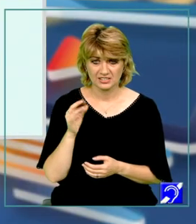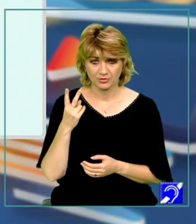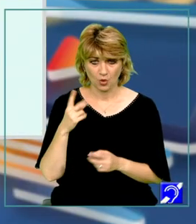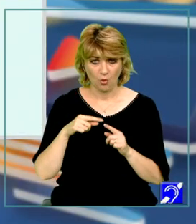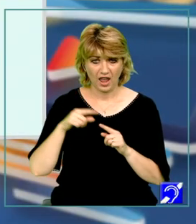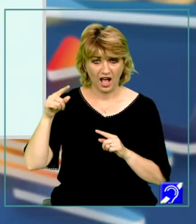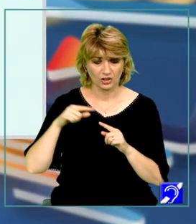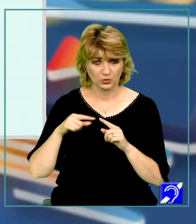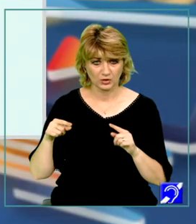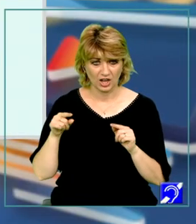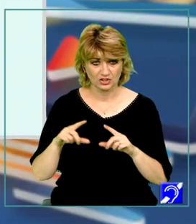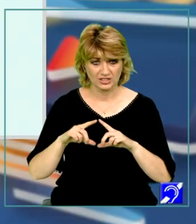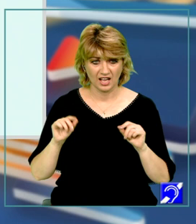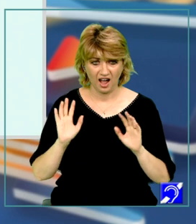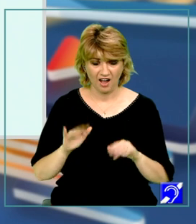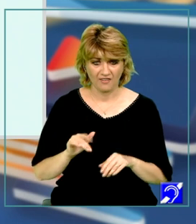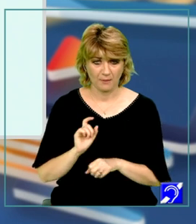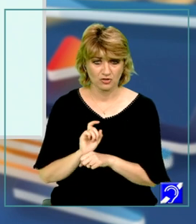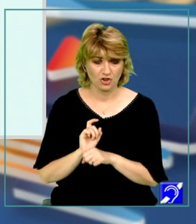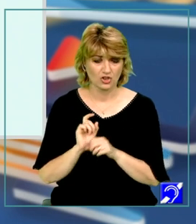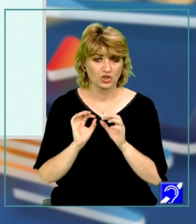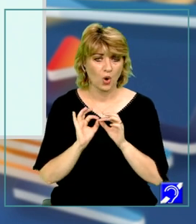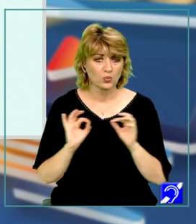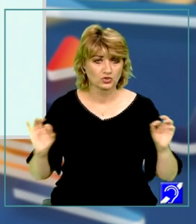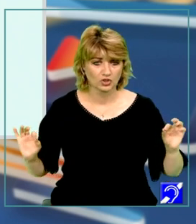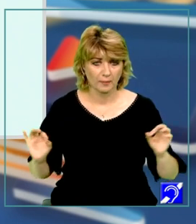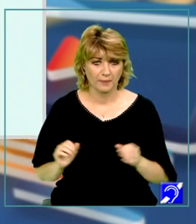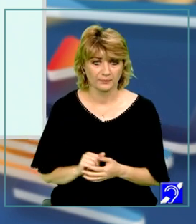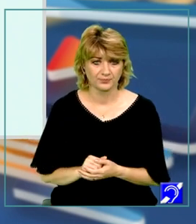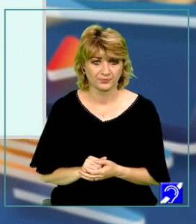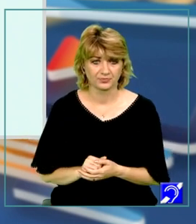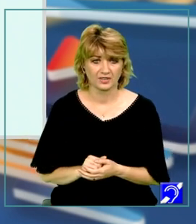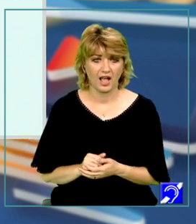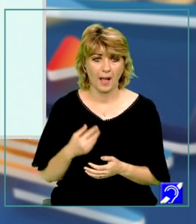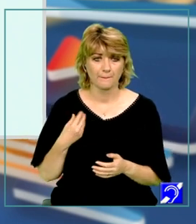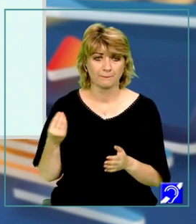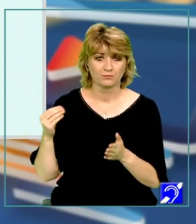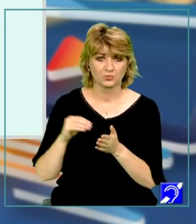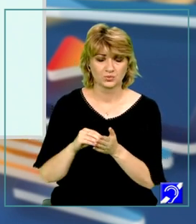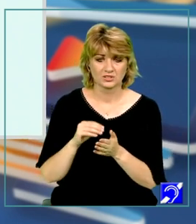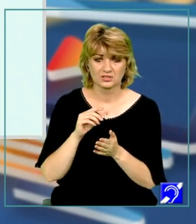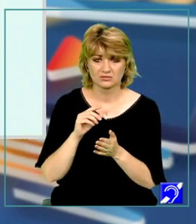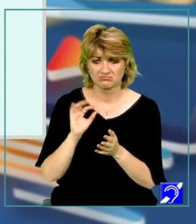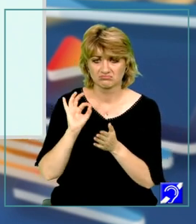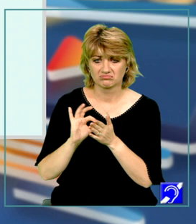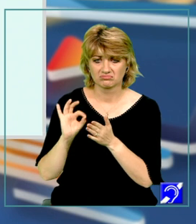laturile acestui triunghi ca având aceeași lungime. Pentru început am introdus niște notații.